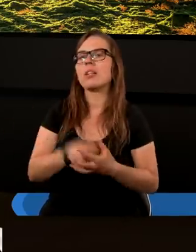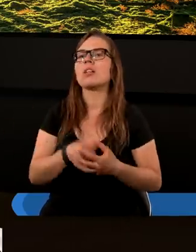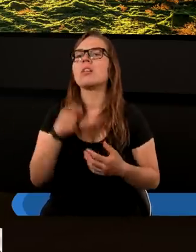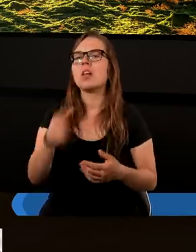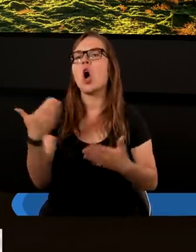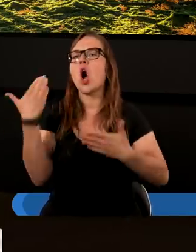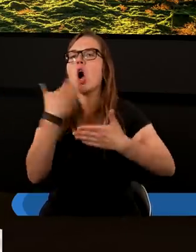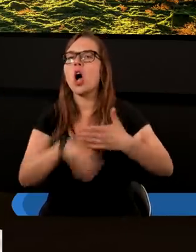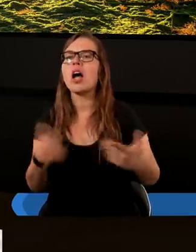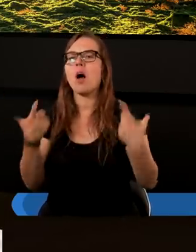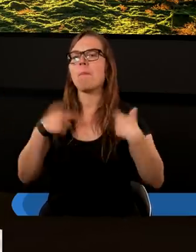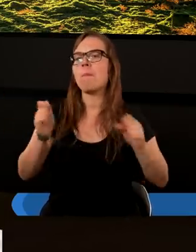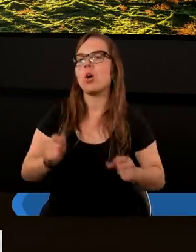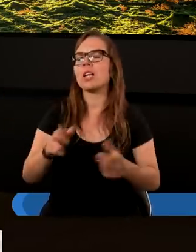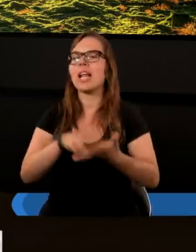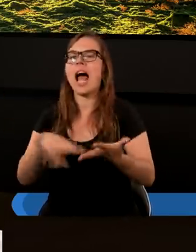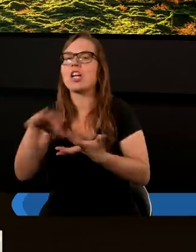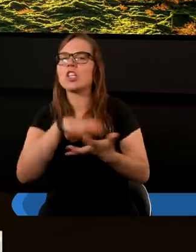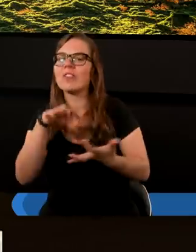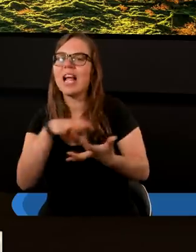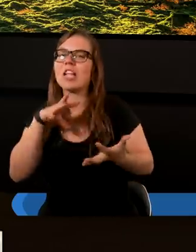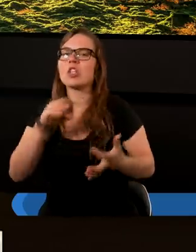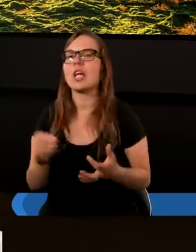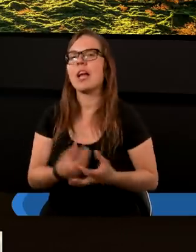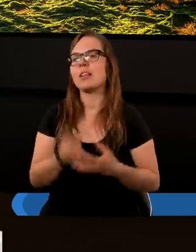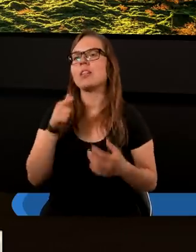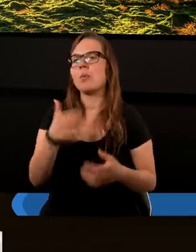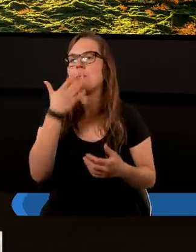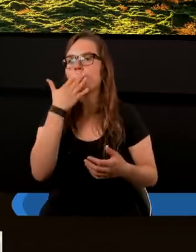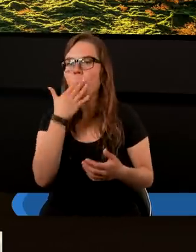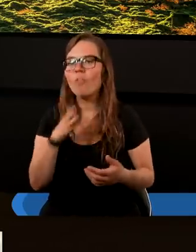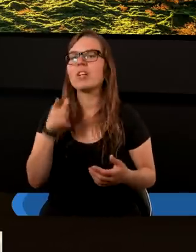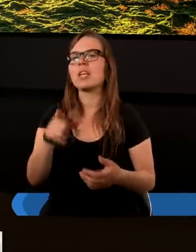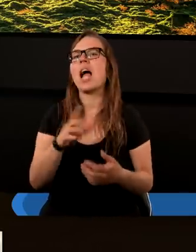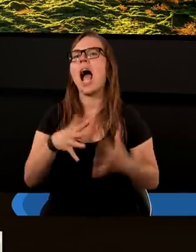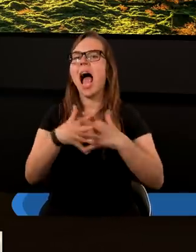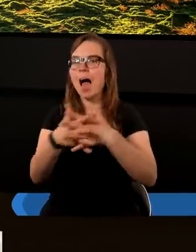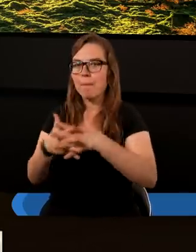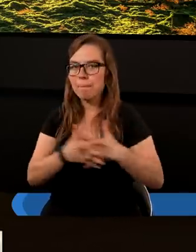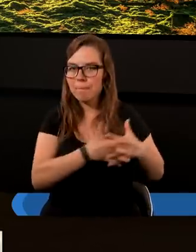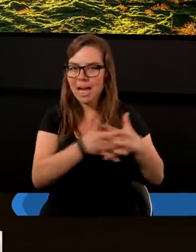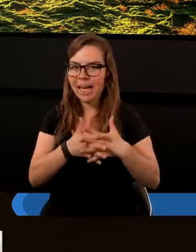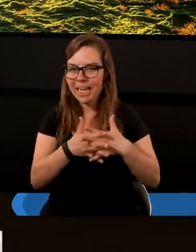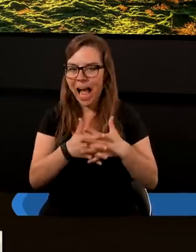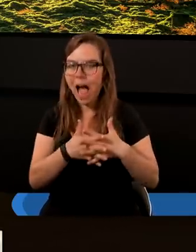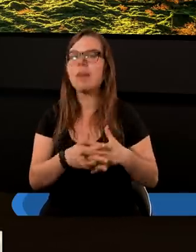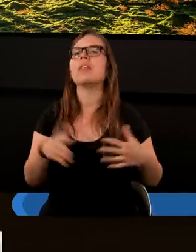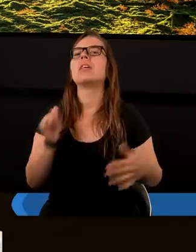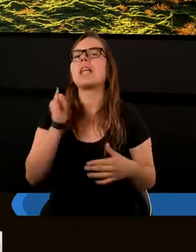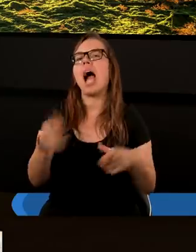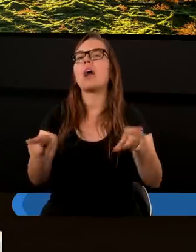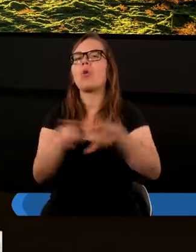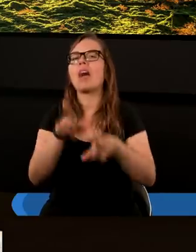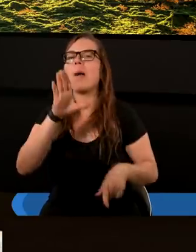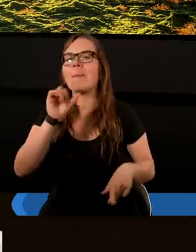Ostatnie potęgi na świecie i mówi Ameryka, jak